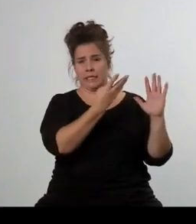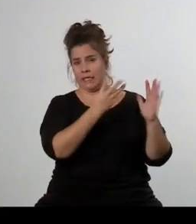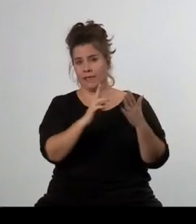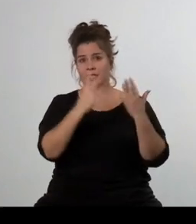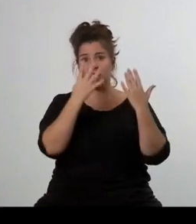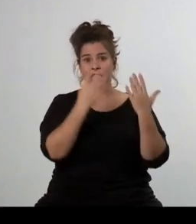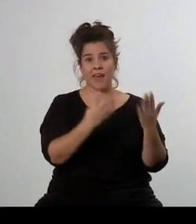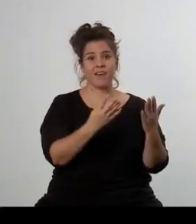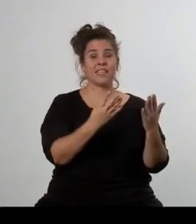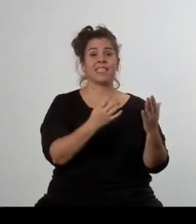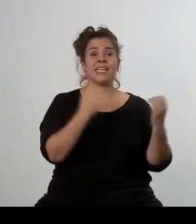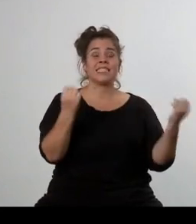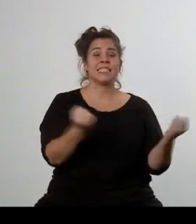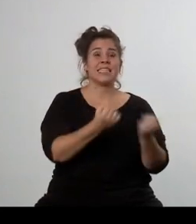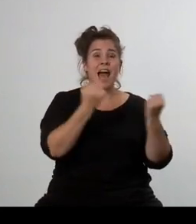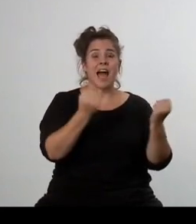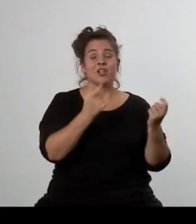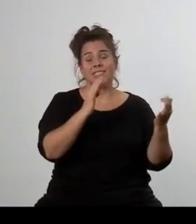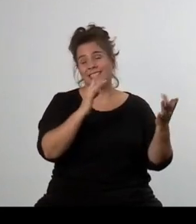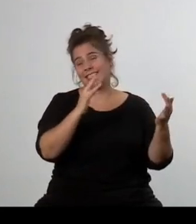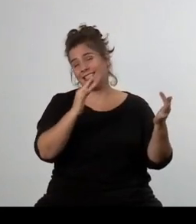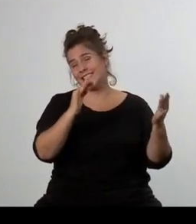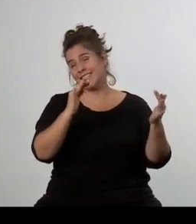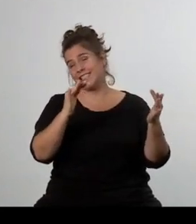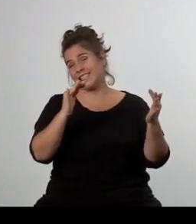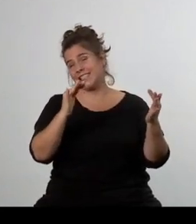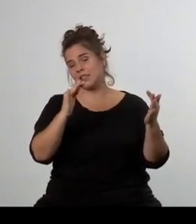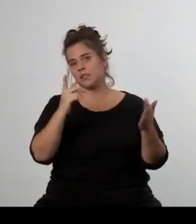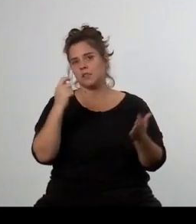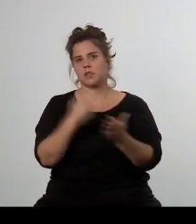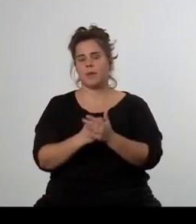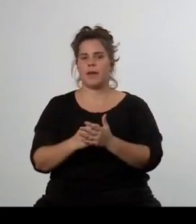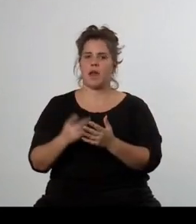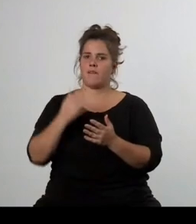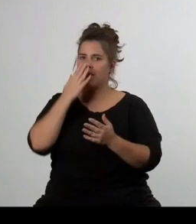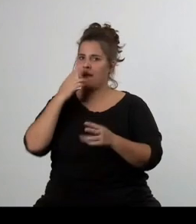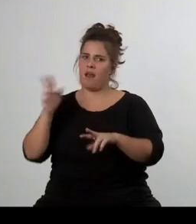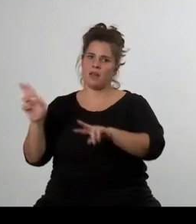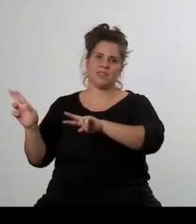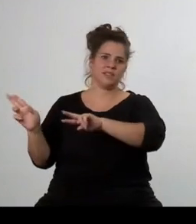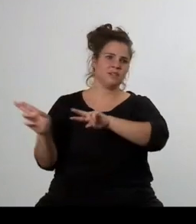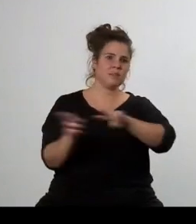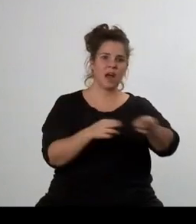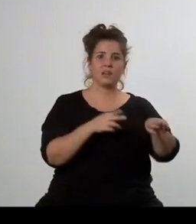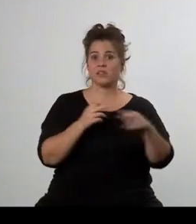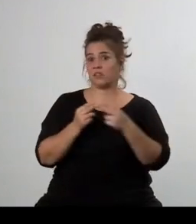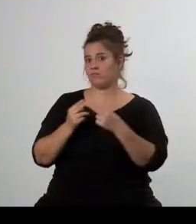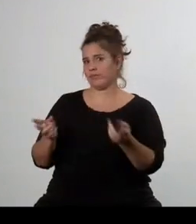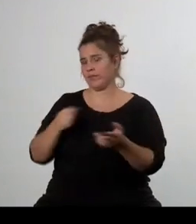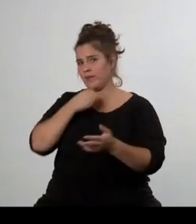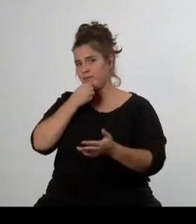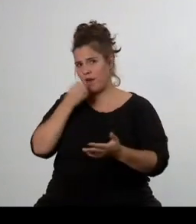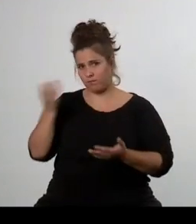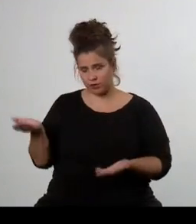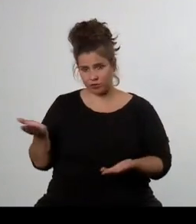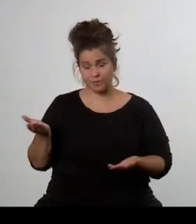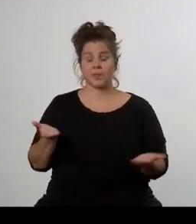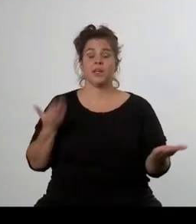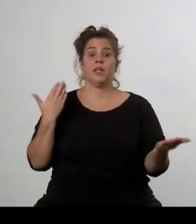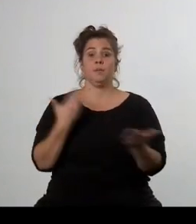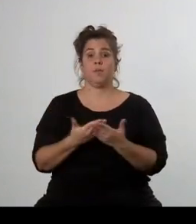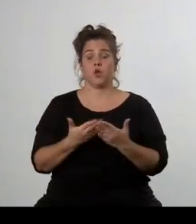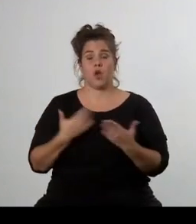a bohužel zamrzla a následně nabrala obrácený směr. A já můžu za sebe i za